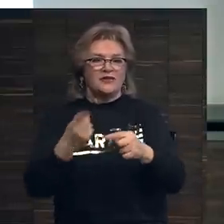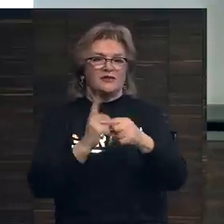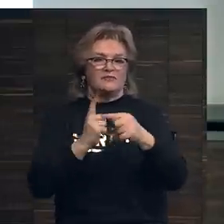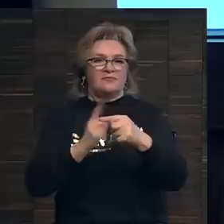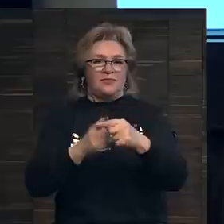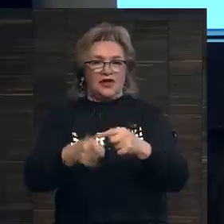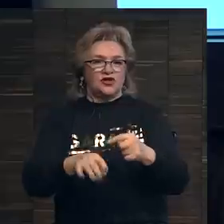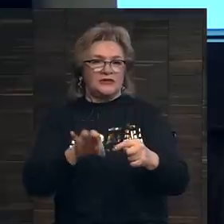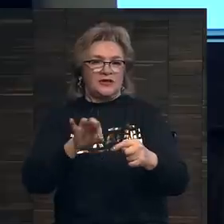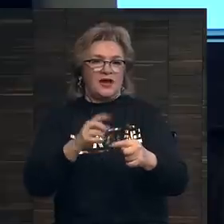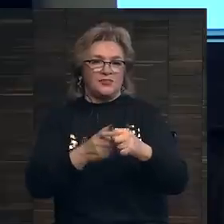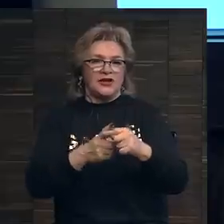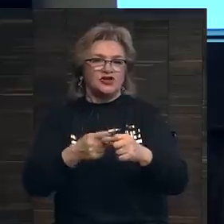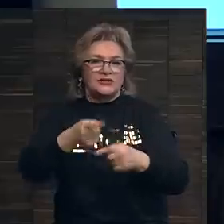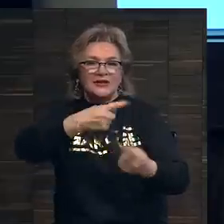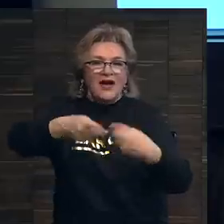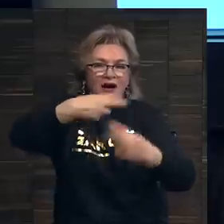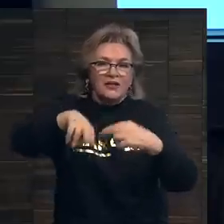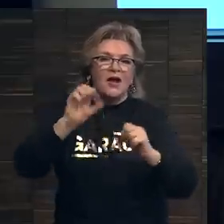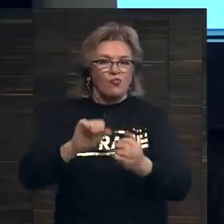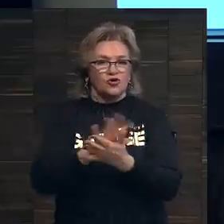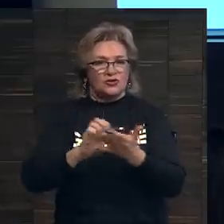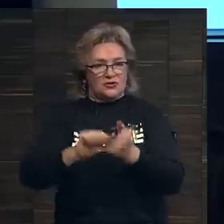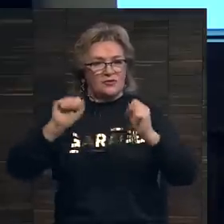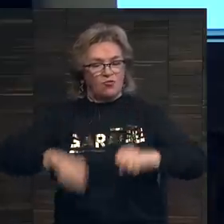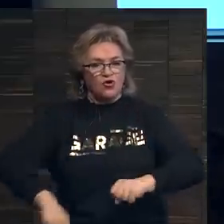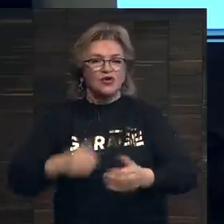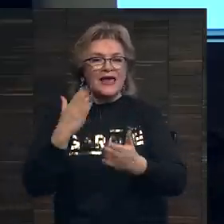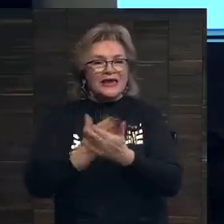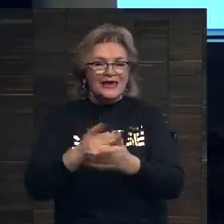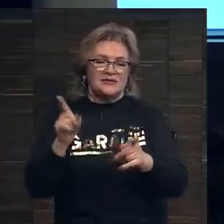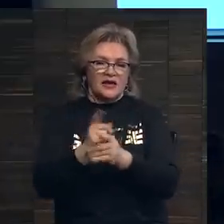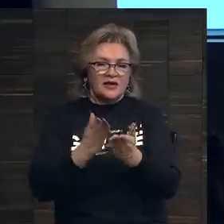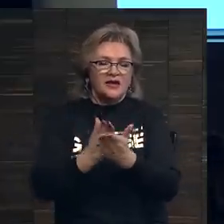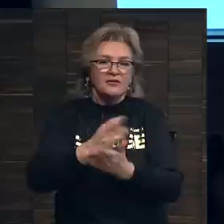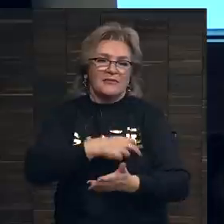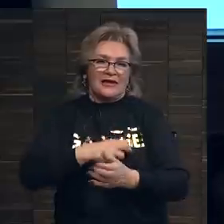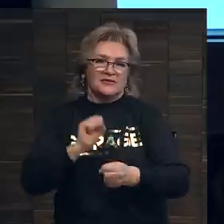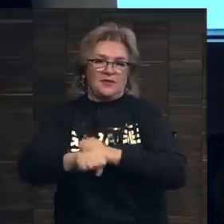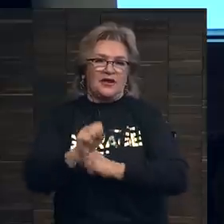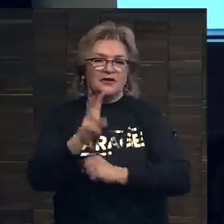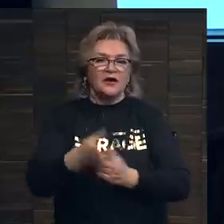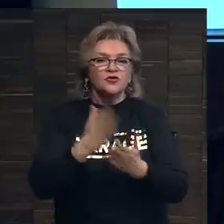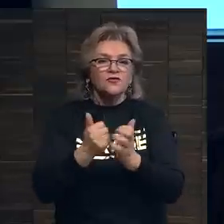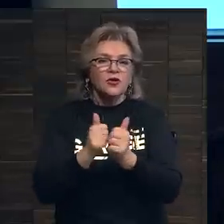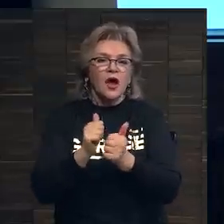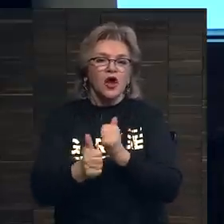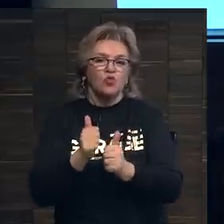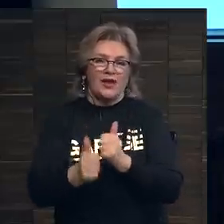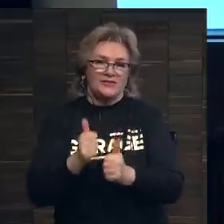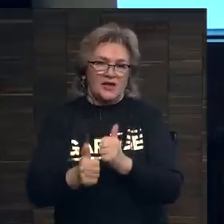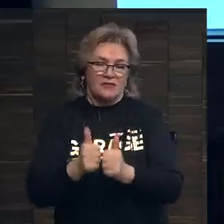отдача может нарушиться. Есть определенные стратегии по преодолению таких рисков. существует конкуренция